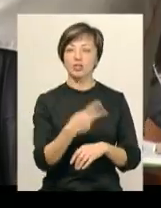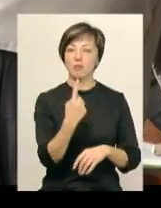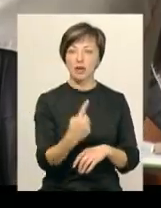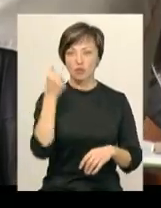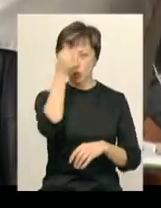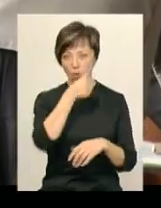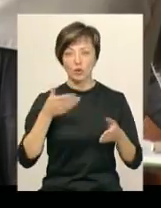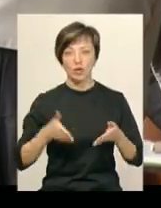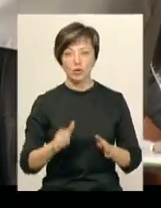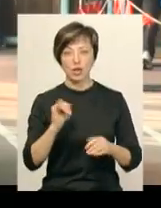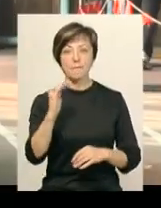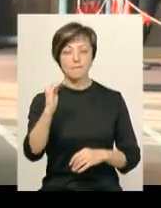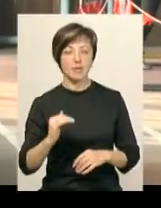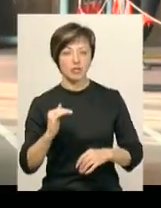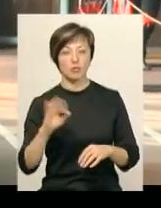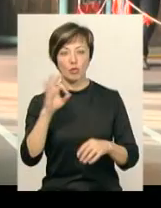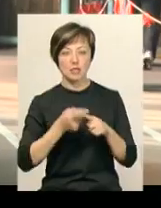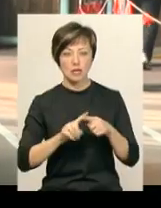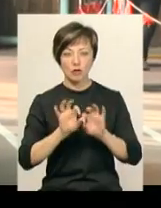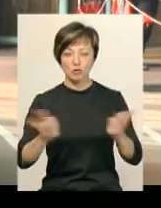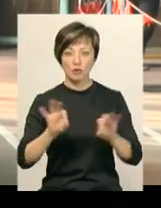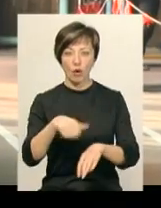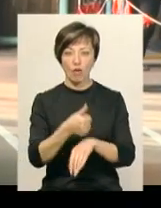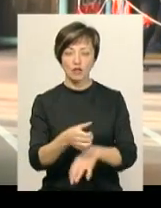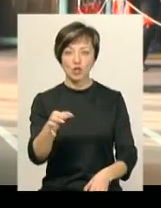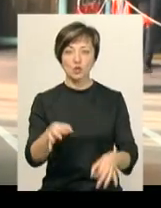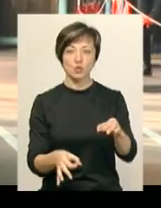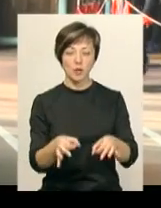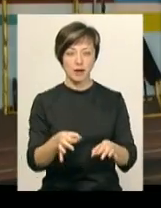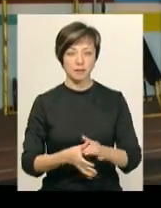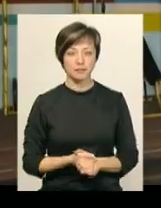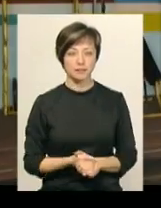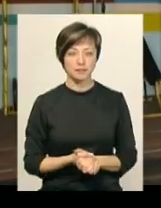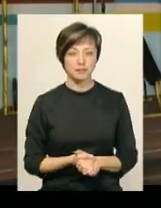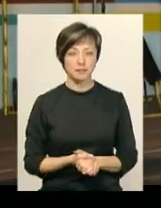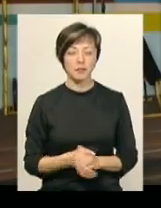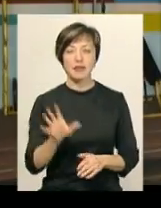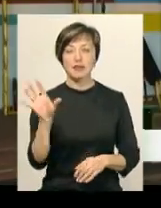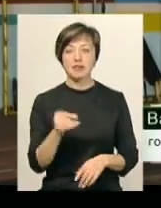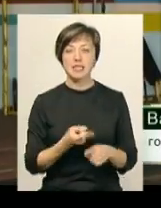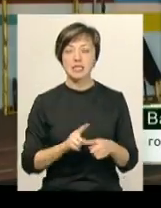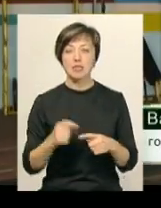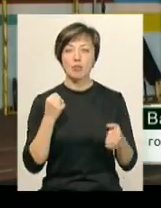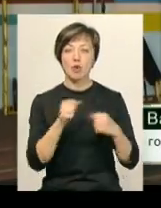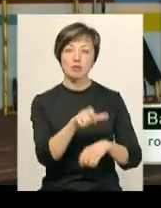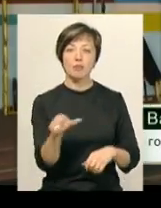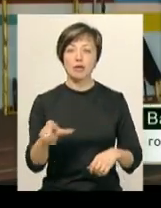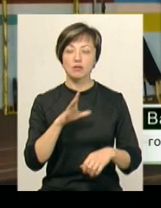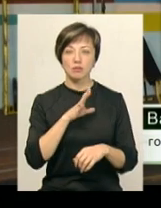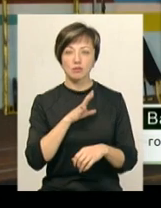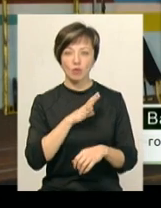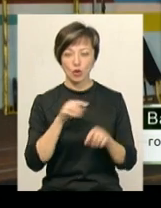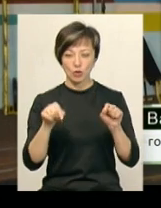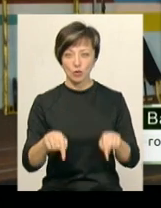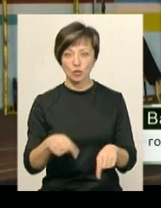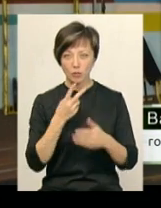року народження та молодші. Про це розповідає головний суддя Вадим Крушинський. Всі ці спортсмени, які будуть показувати тут